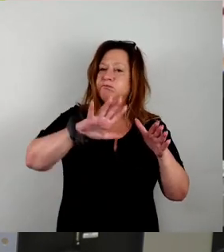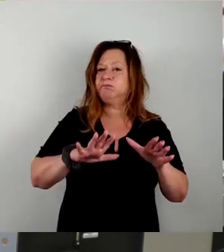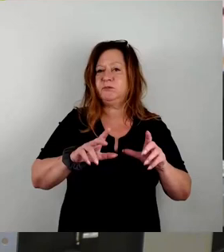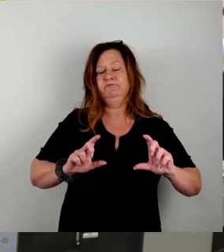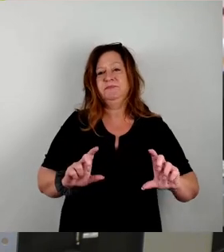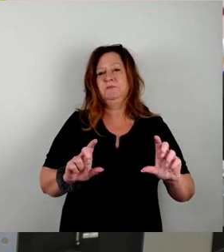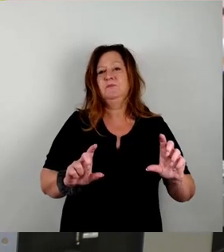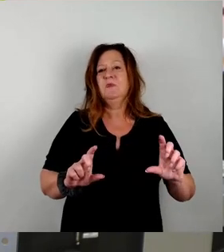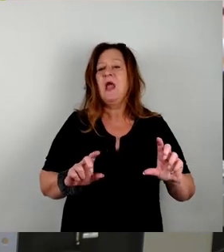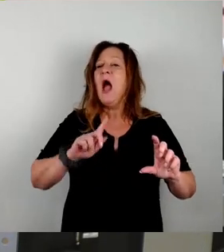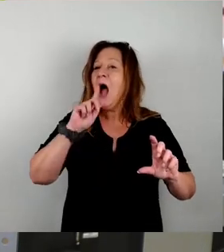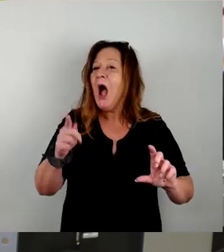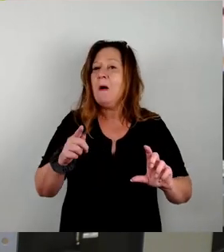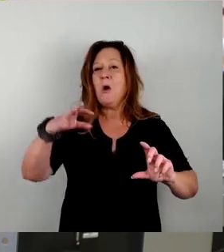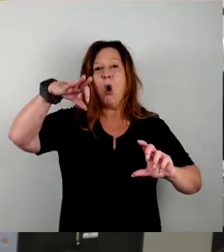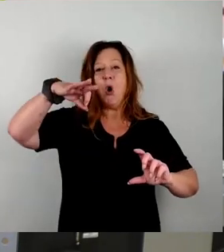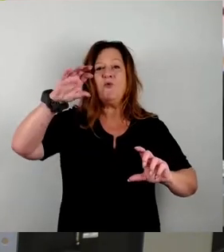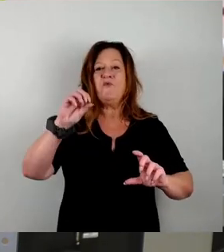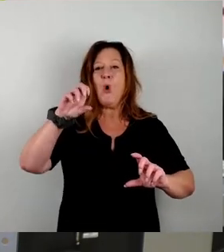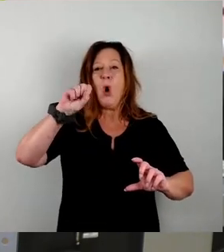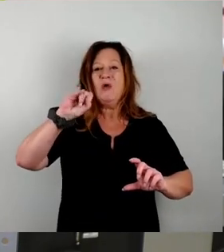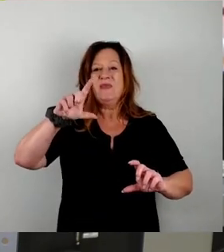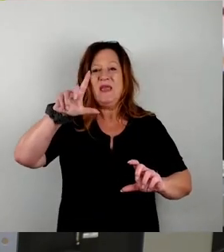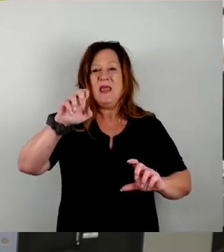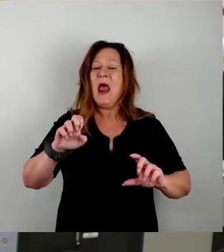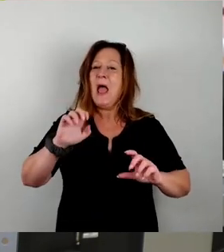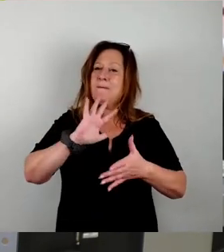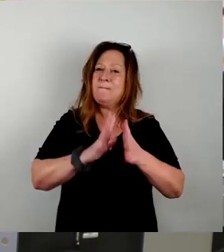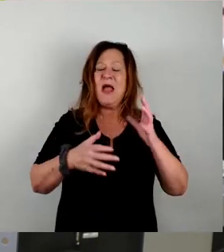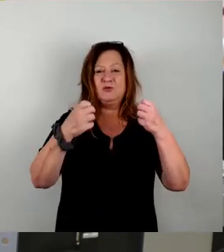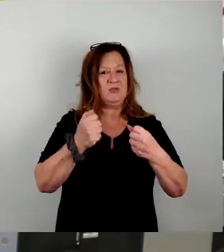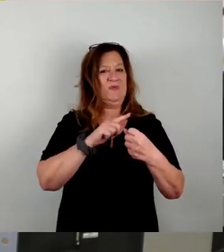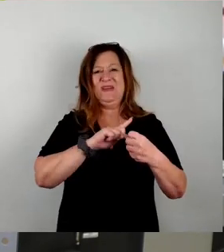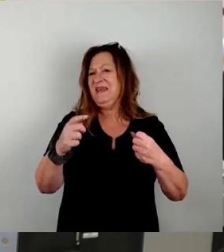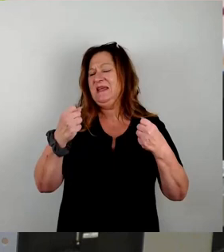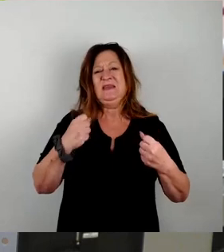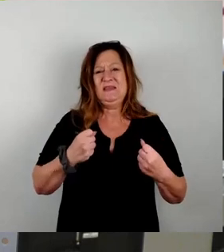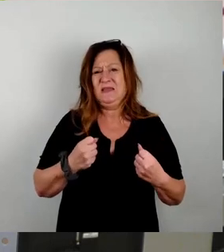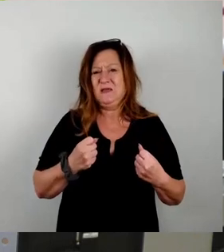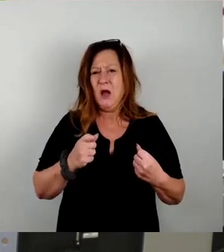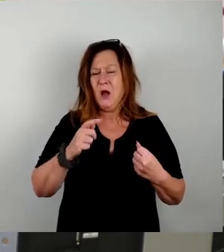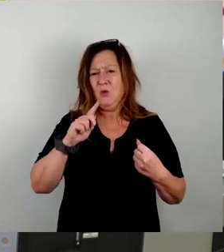von den fossilen Brennstoffen, die eben nicht sicher sind und wären dann wirklich unabhängig von Treibstoffnachlieferungen.